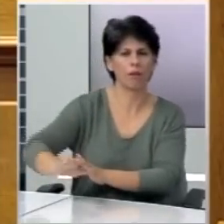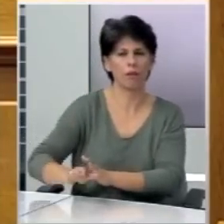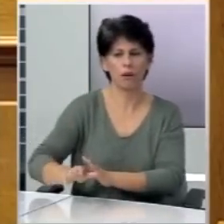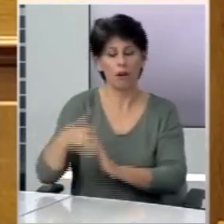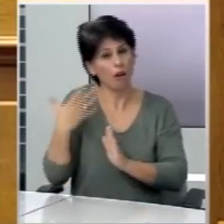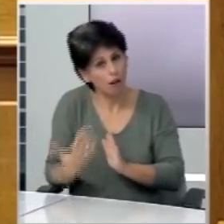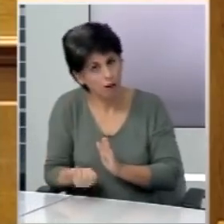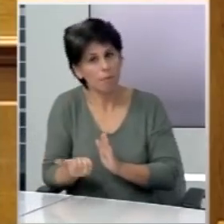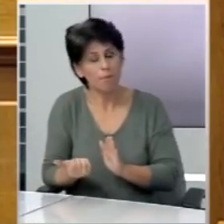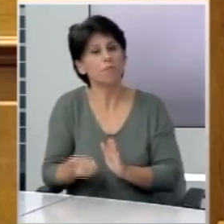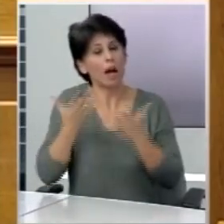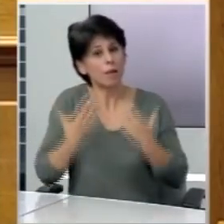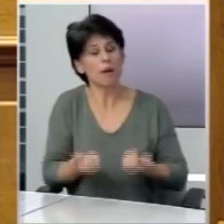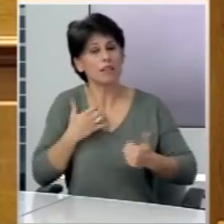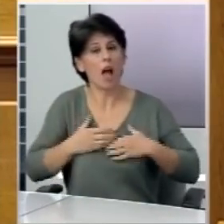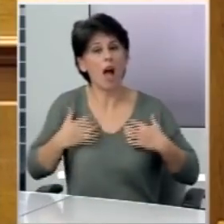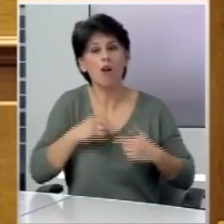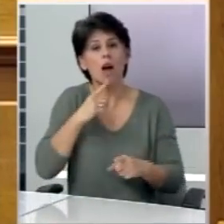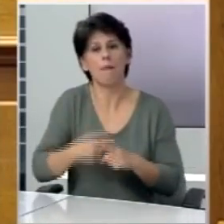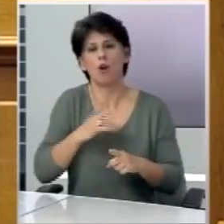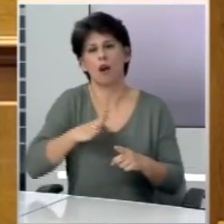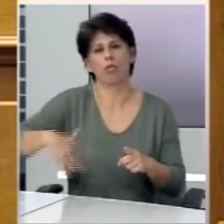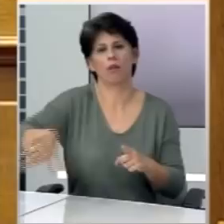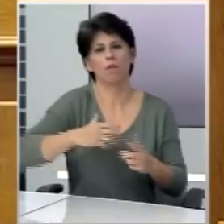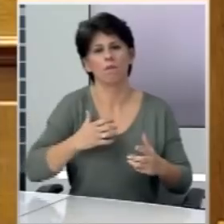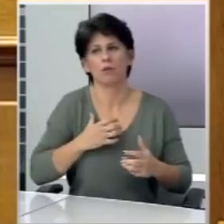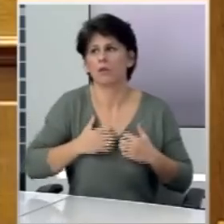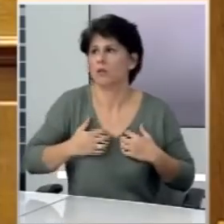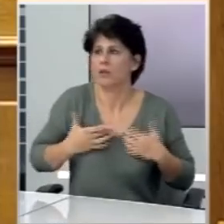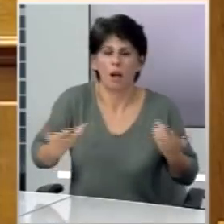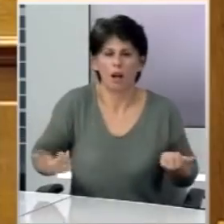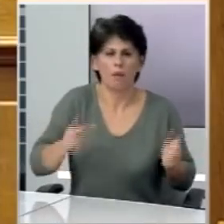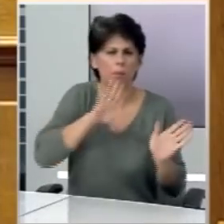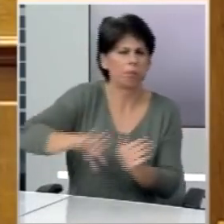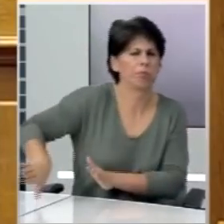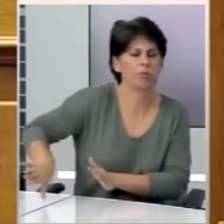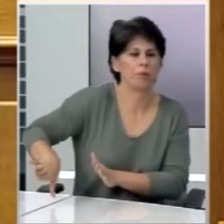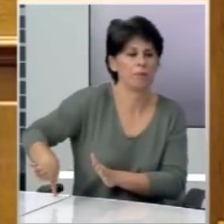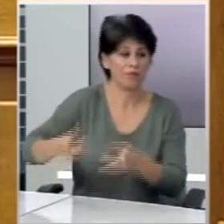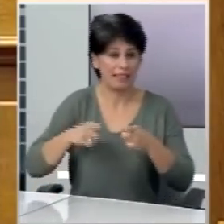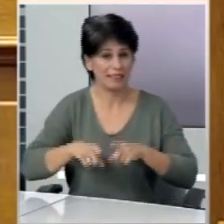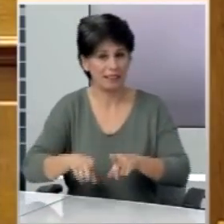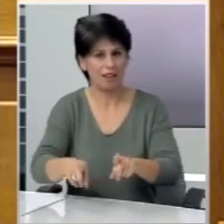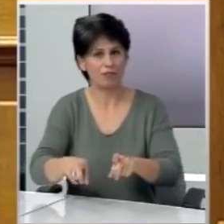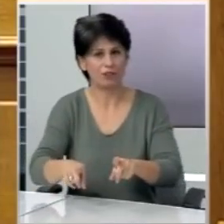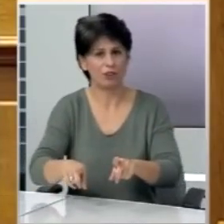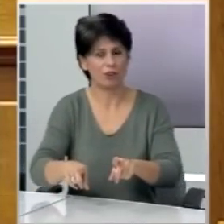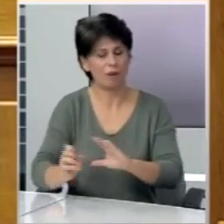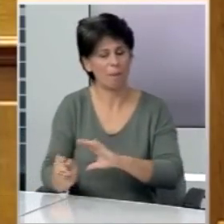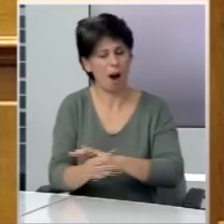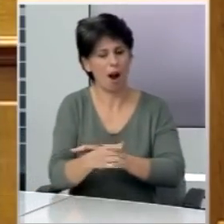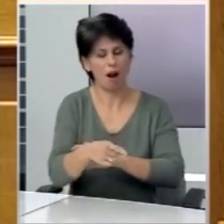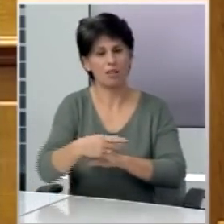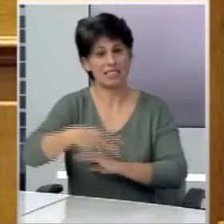υπαρκτές αγωνίες των απλών ανθρώπων του λαού μας. Και την ίδια στιγμή βέβαια δίνεται και την πάσα στο ΣΥΡΙΖΑ,